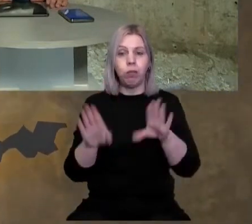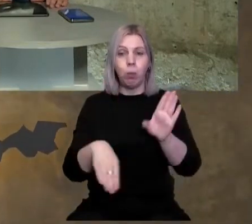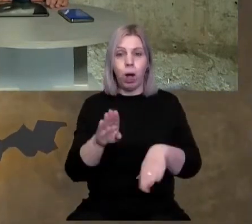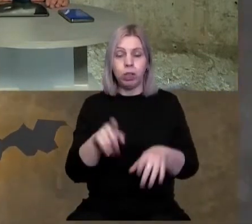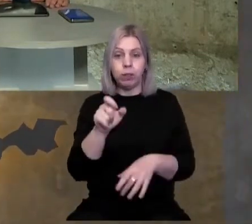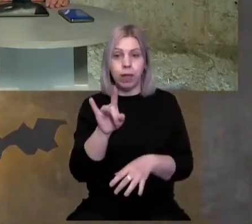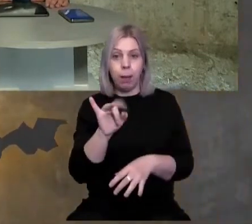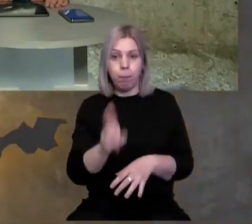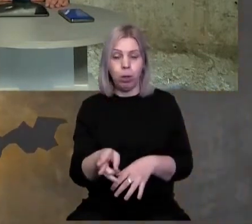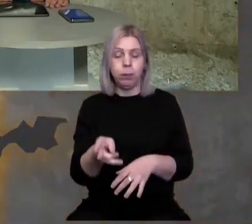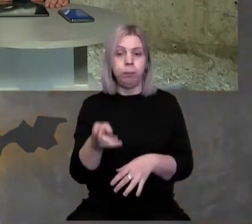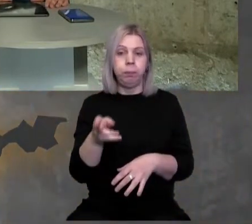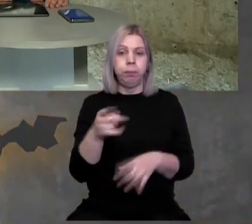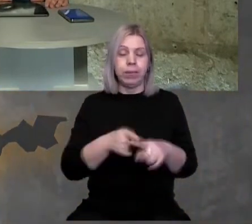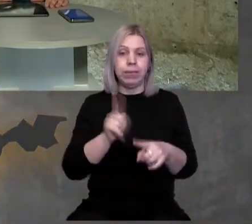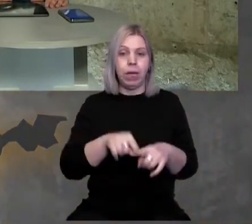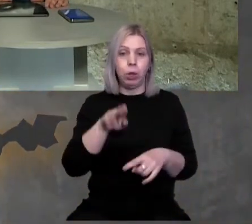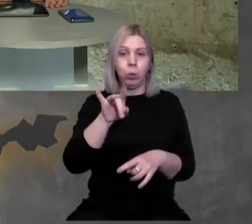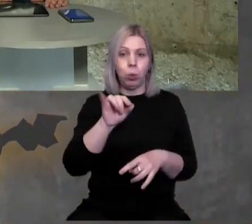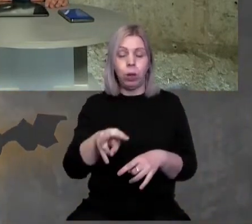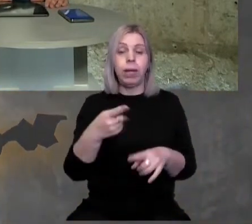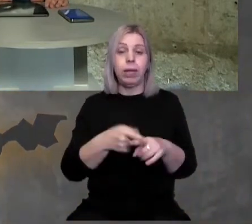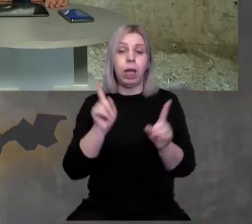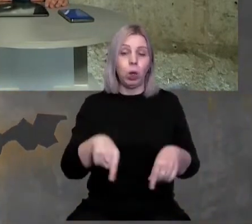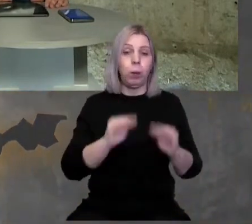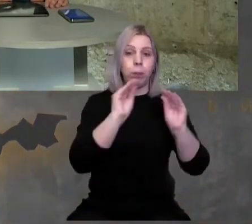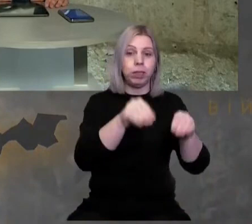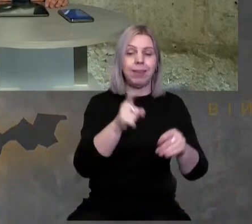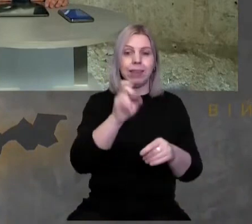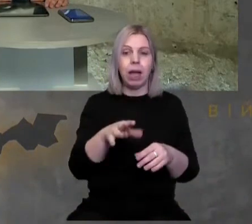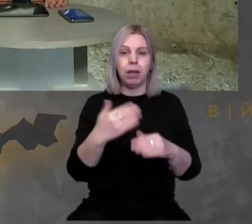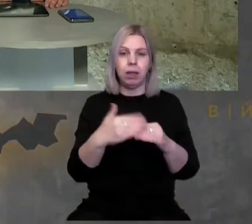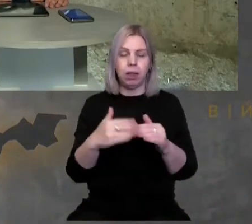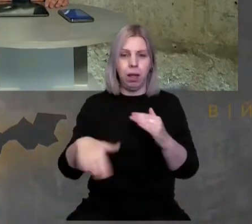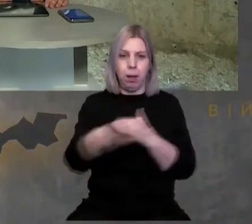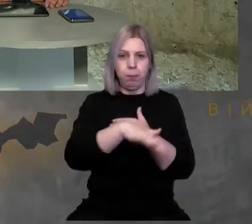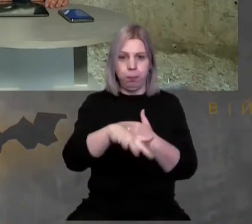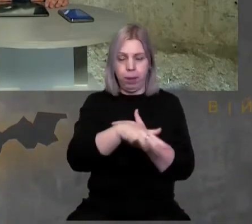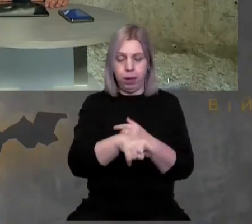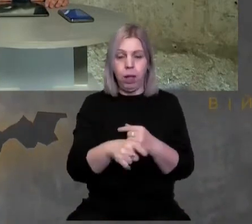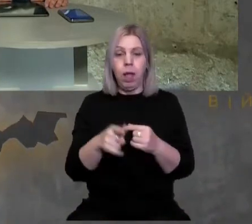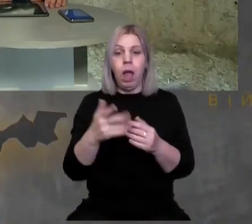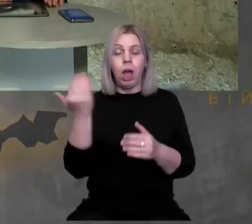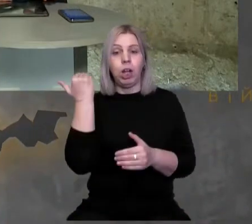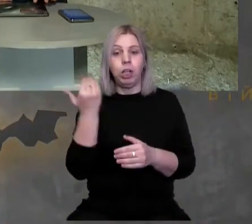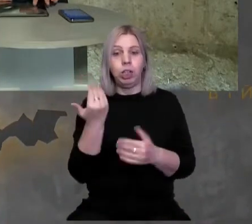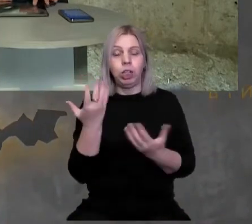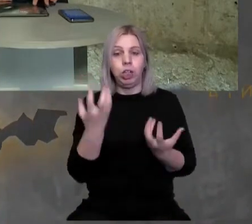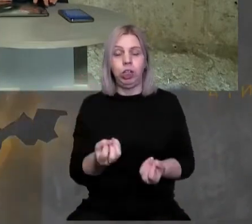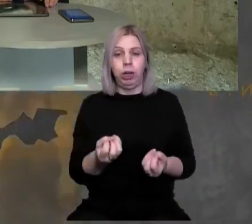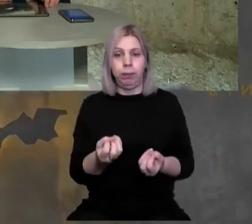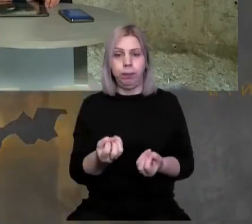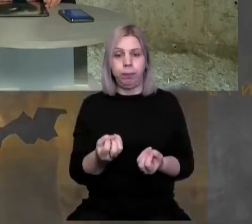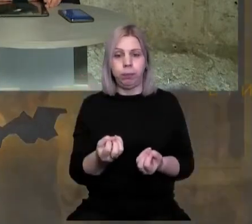Мукачевському замку цей Турул, і також поставили знак на Верецькому перевалі. Раніше іще